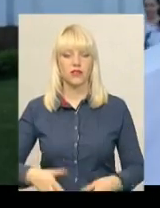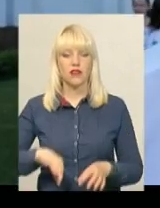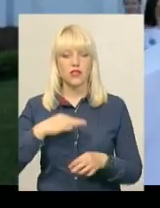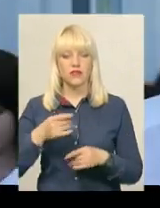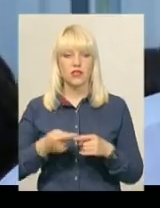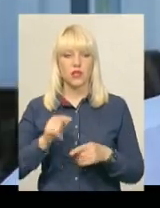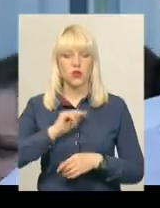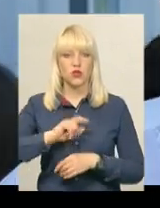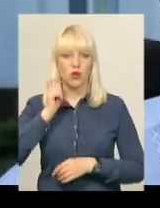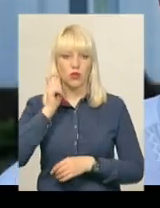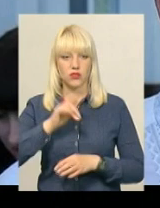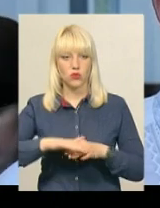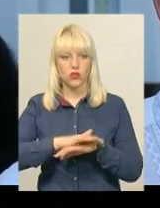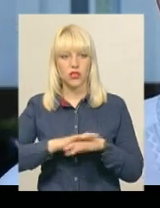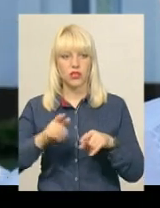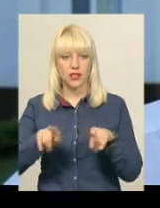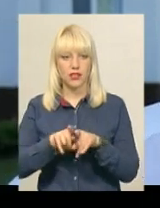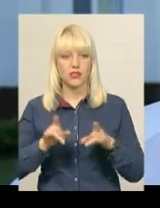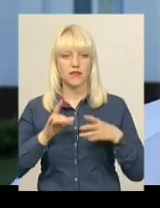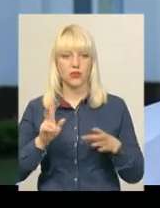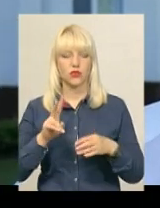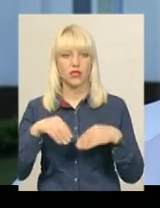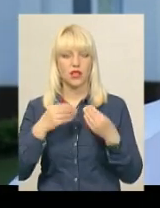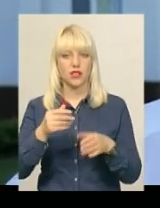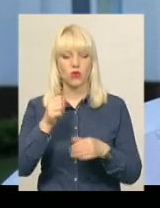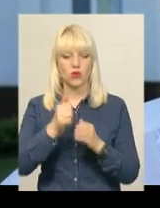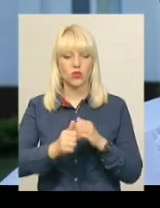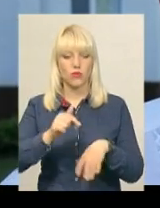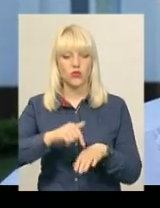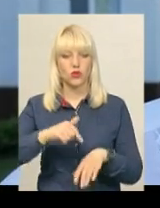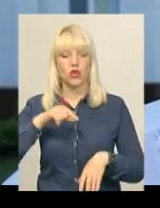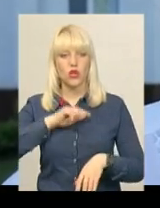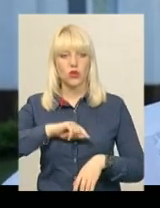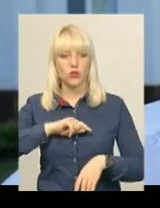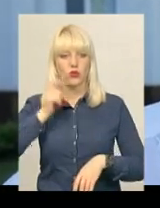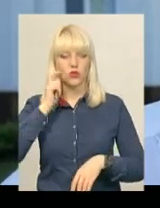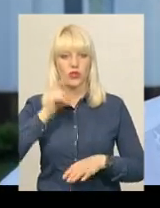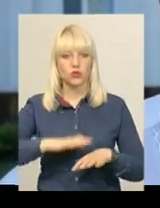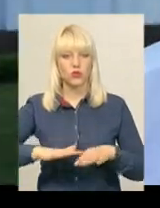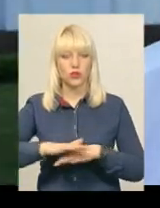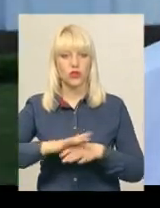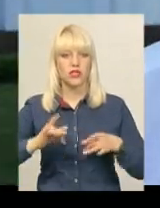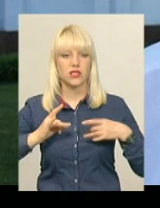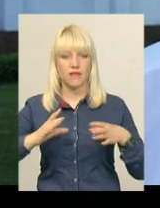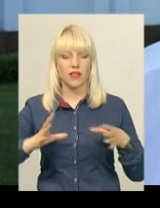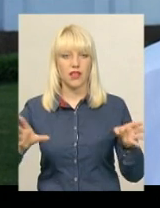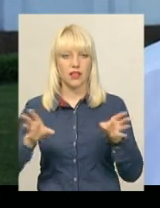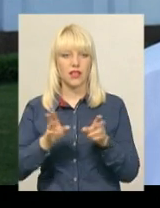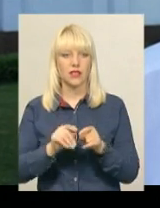українського народу. Таке свято, яке сьогодні дає кожному нас відчути душу українського народу, свято єднання. Тому що,